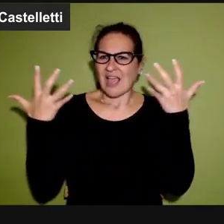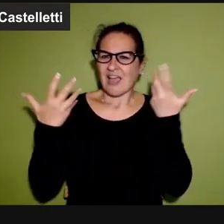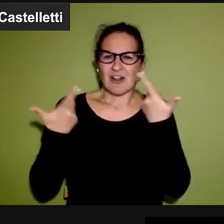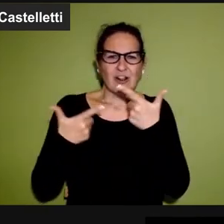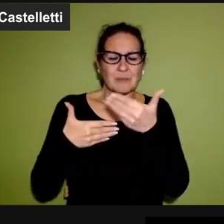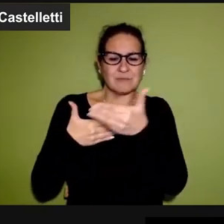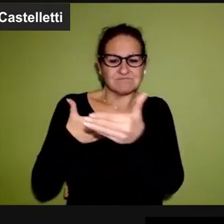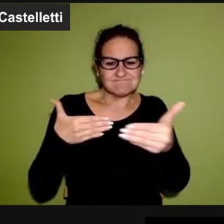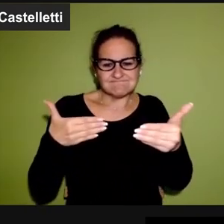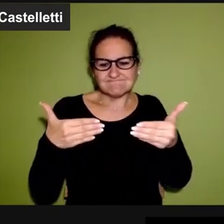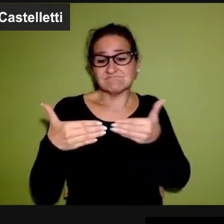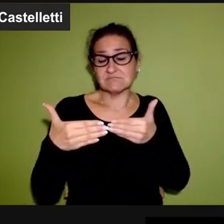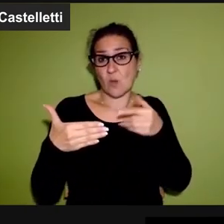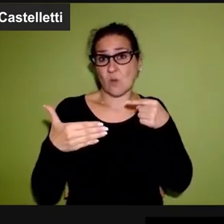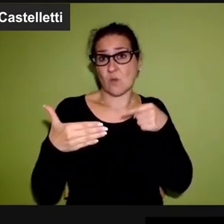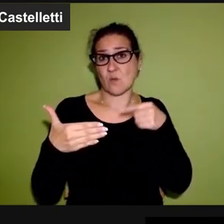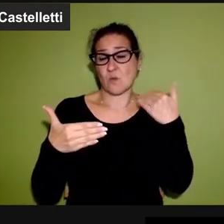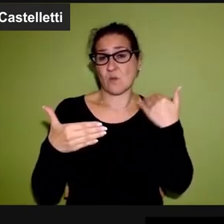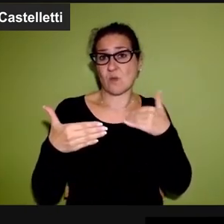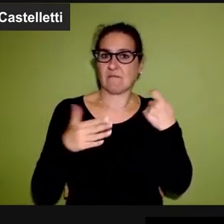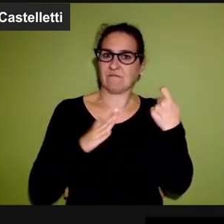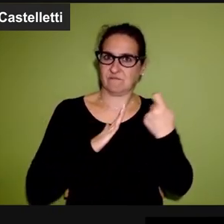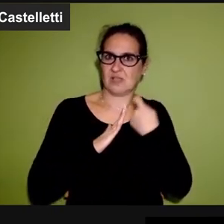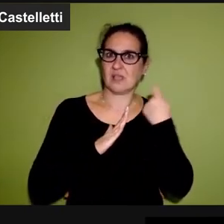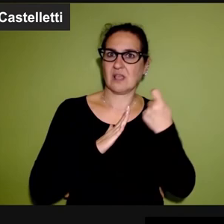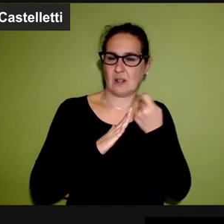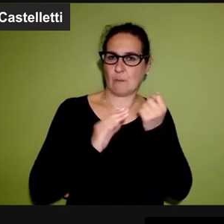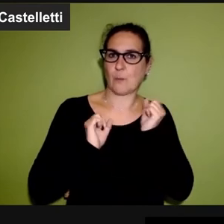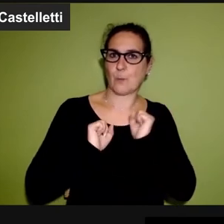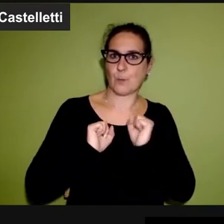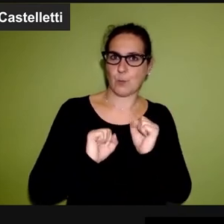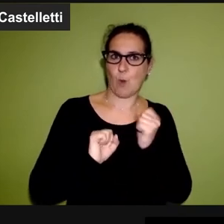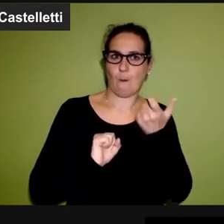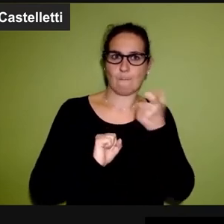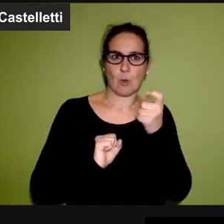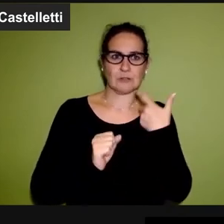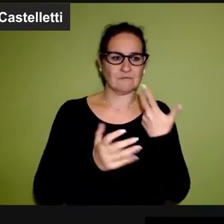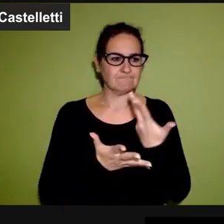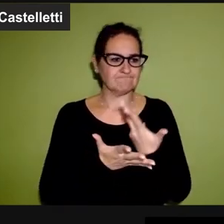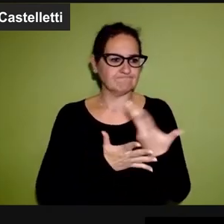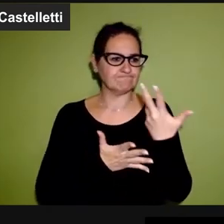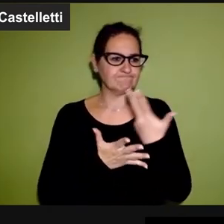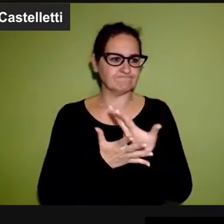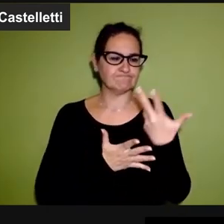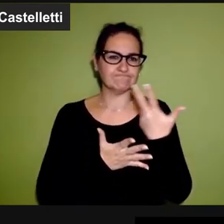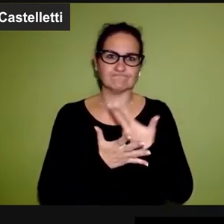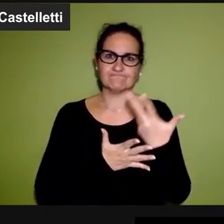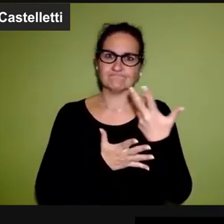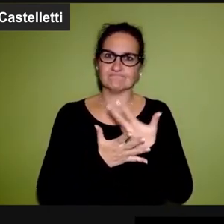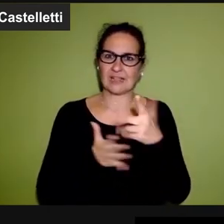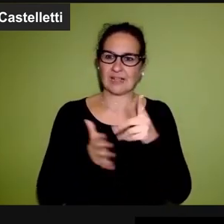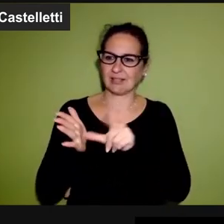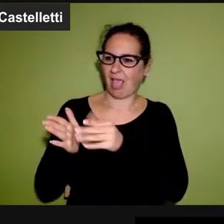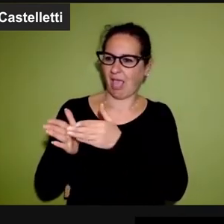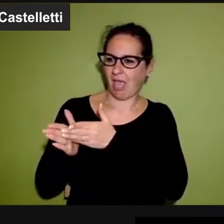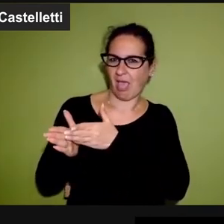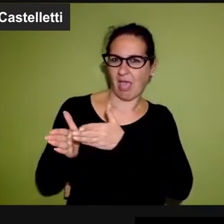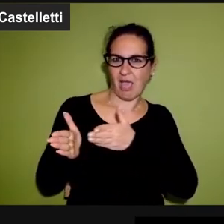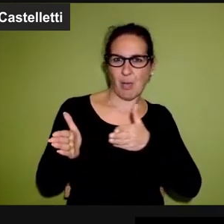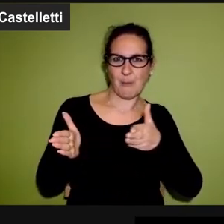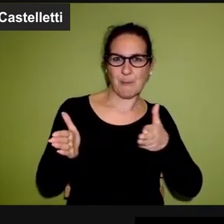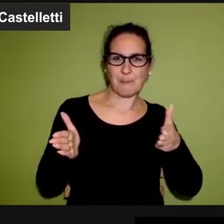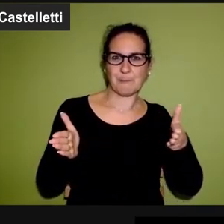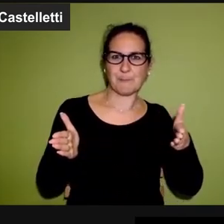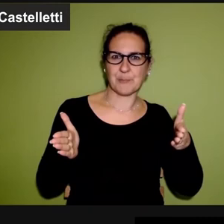quello che c'è dietro, che invece in un film può avere perché il film racconta una sequenza e